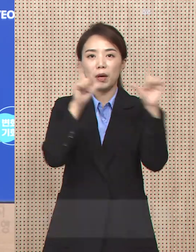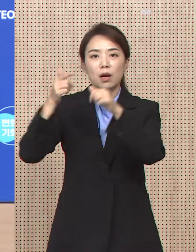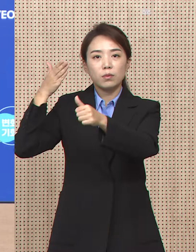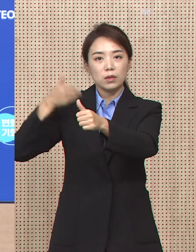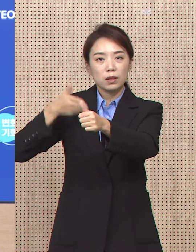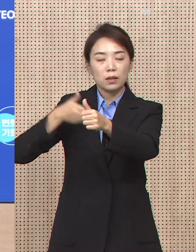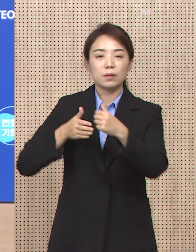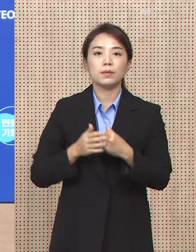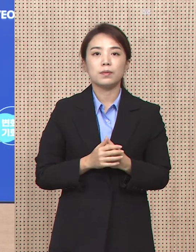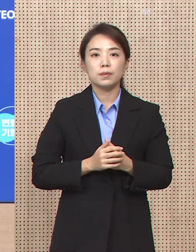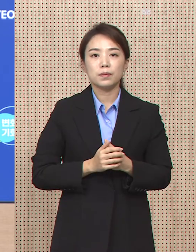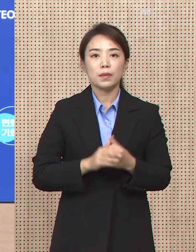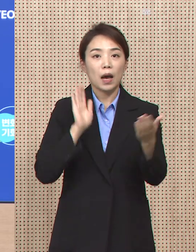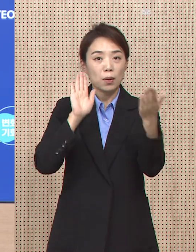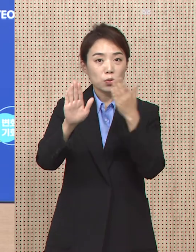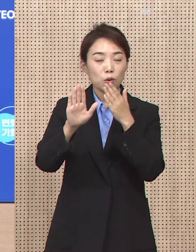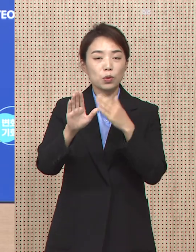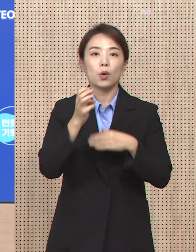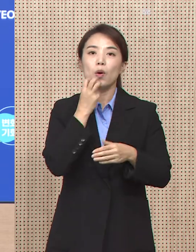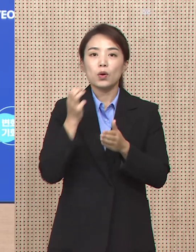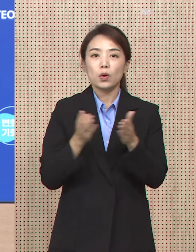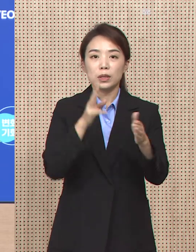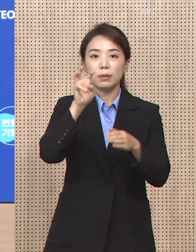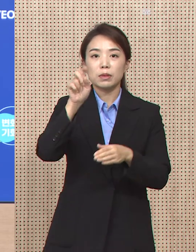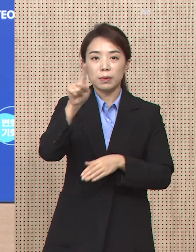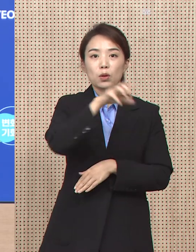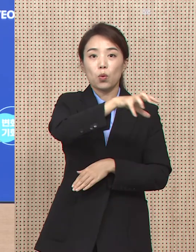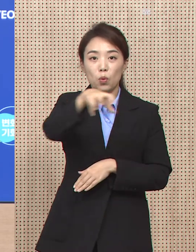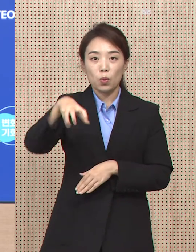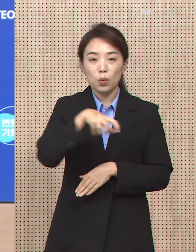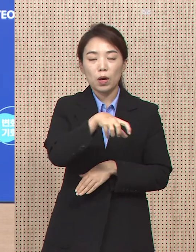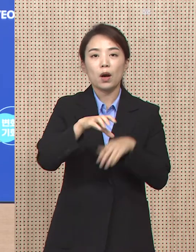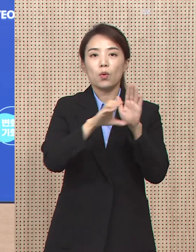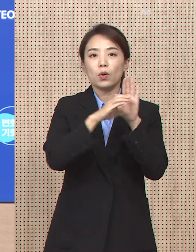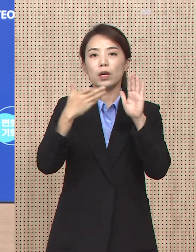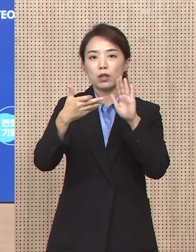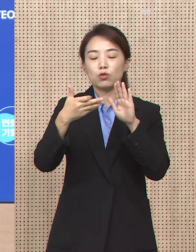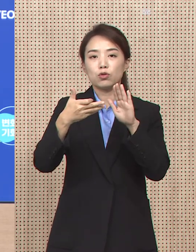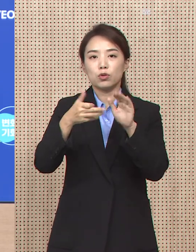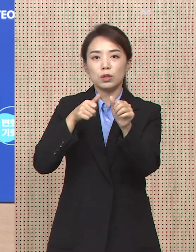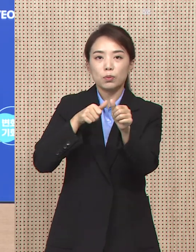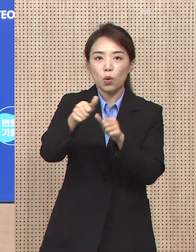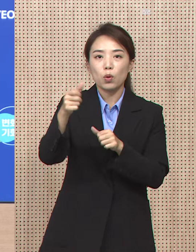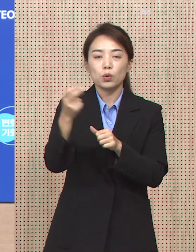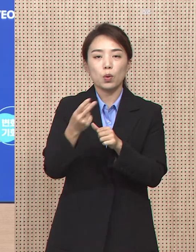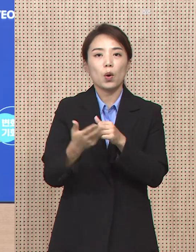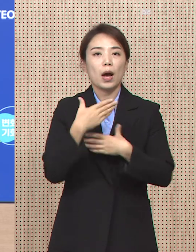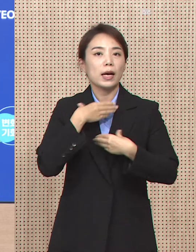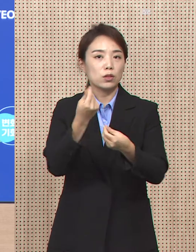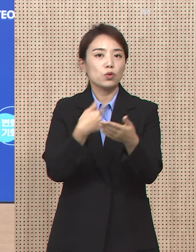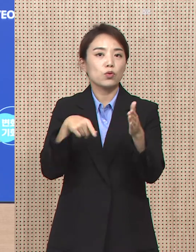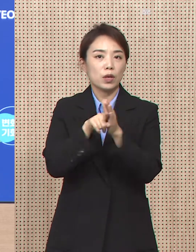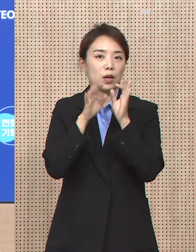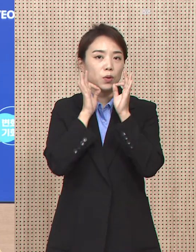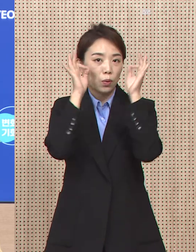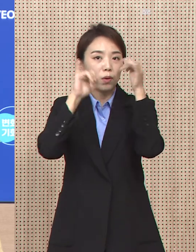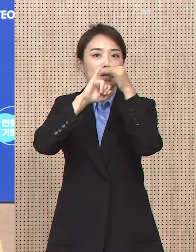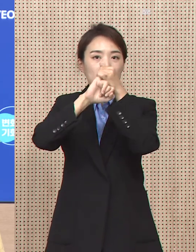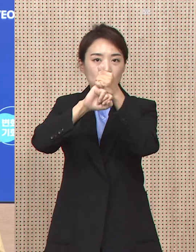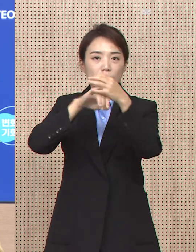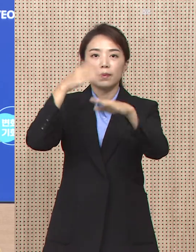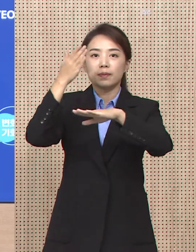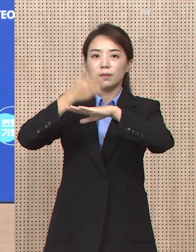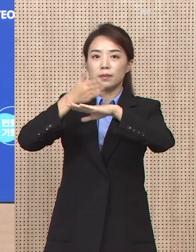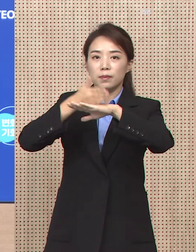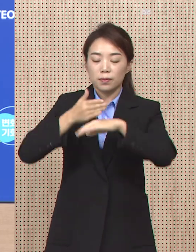바랍니다. 앞으로도 경기도는 31개 시군과 함께 코로나19 극복과 도민의 안전을 위해서 최선을 다하겠습니다. 감사합니다.